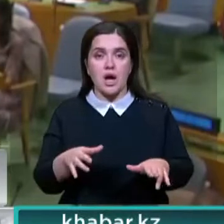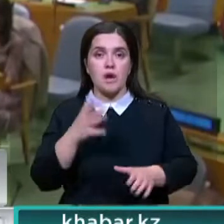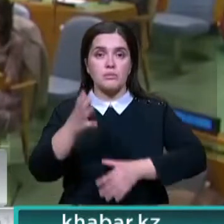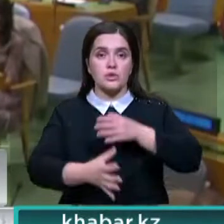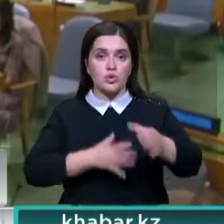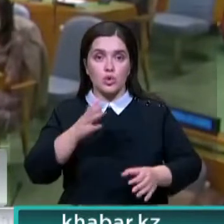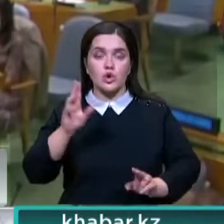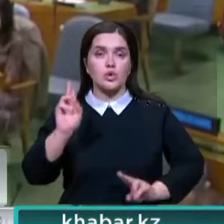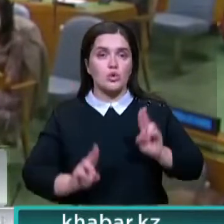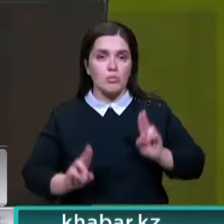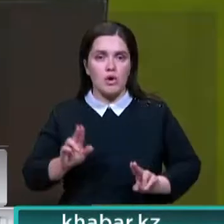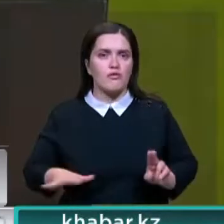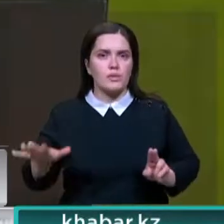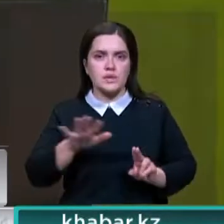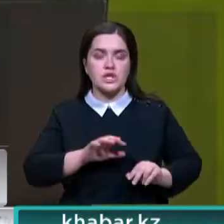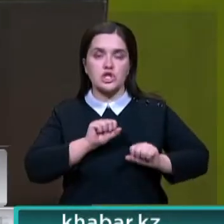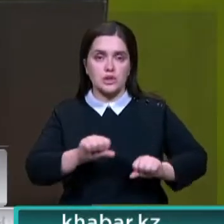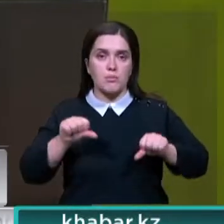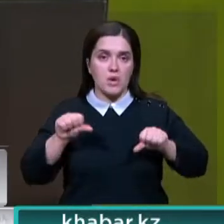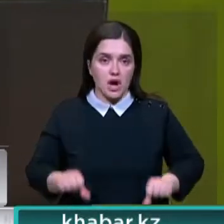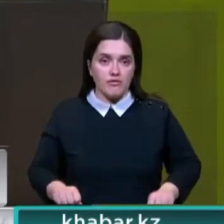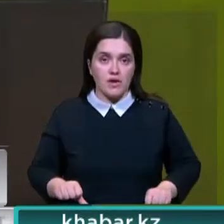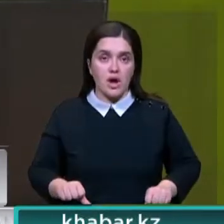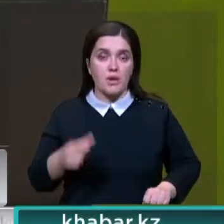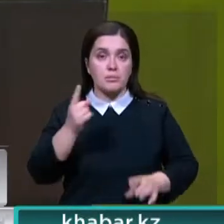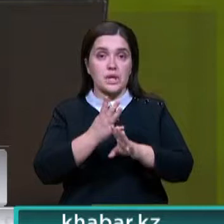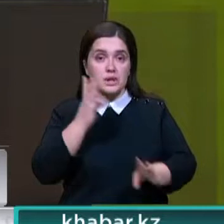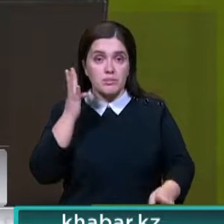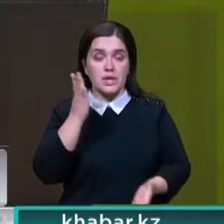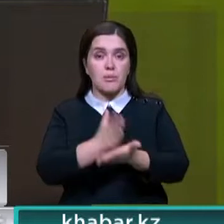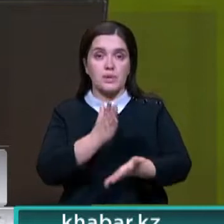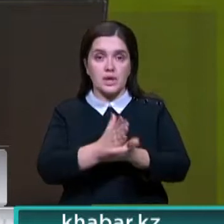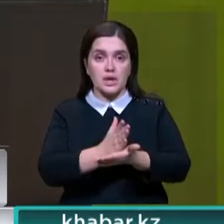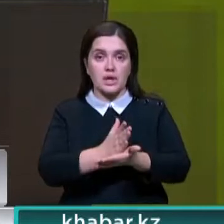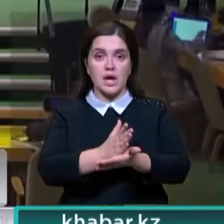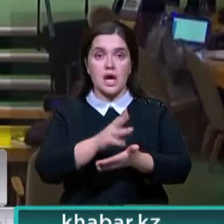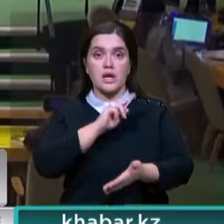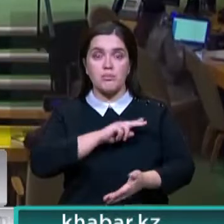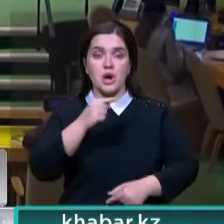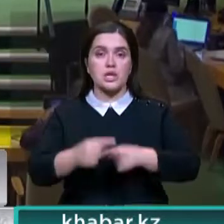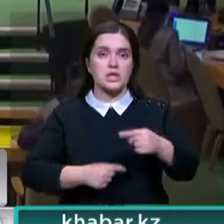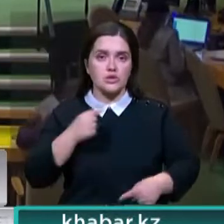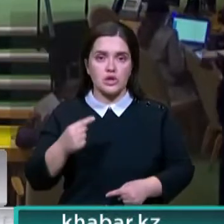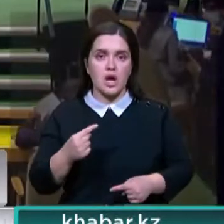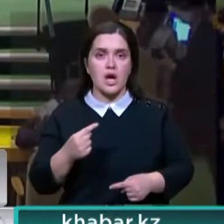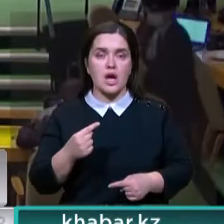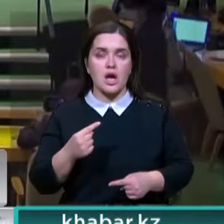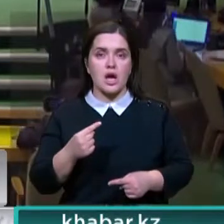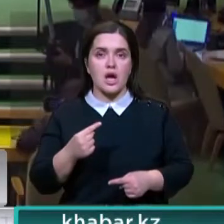продвижения международных норм в области защиты прав. Приоритетными определены следующие направления работы.